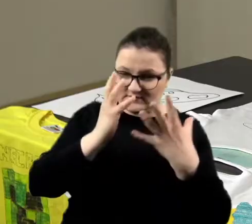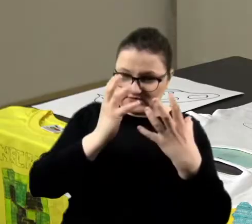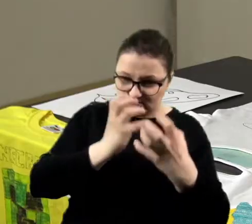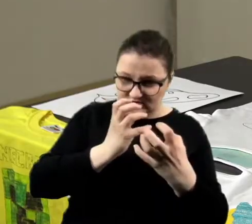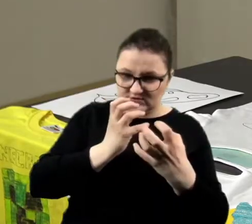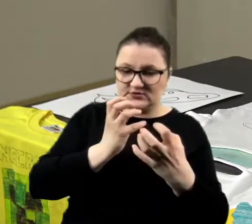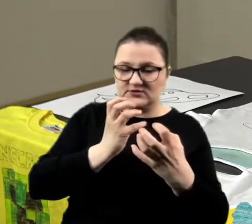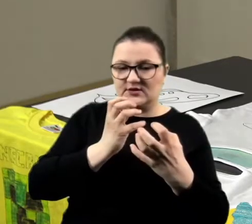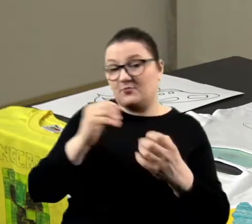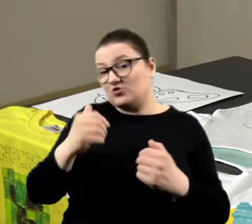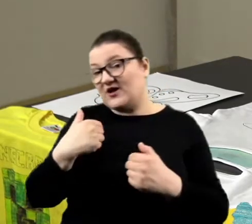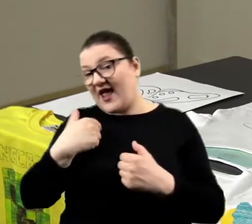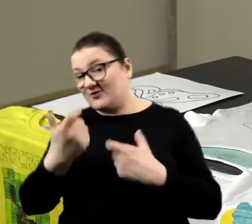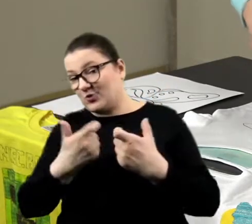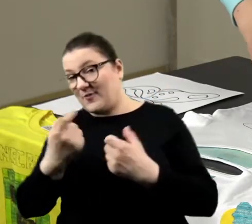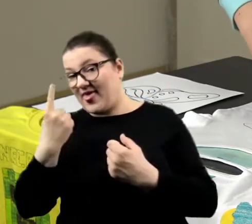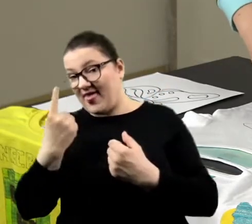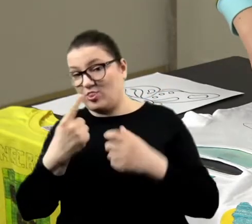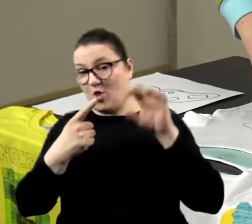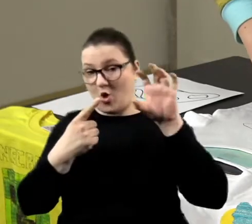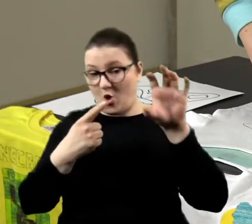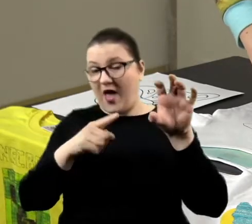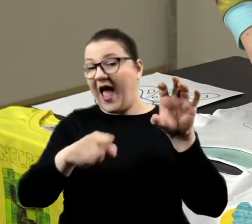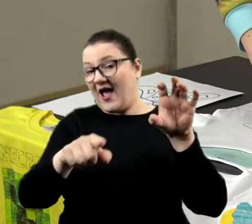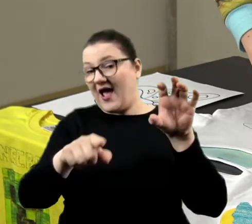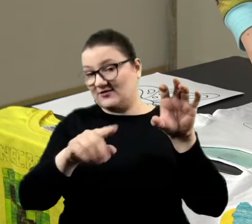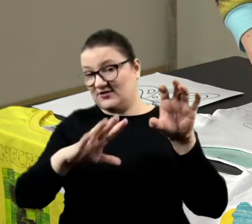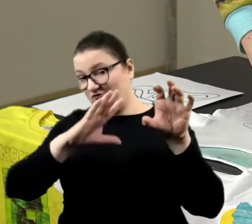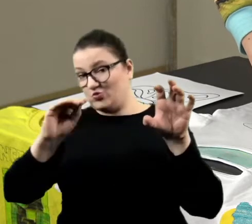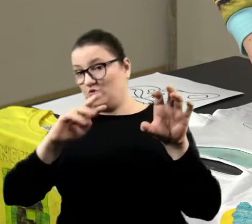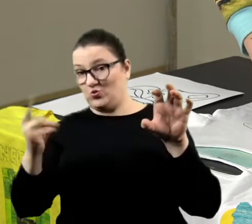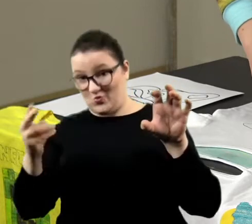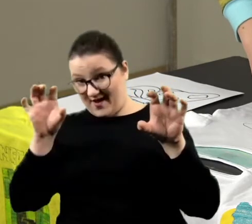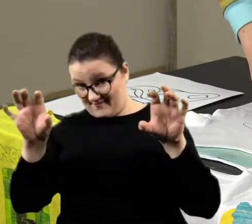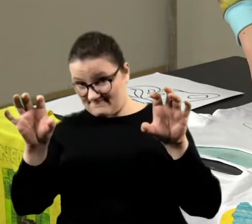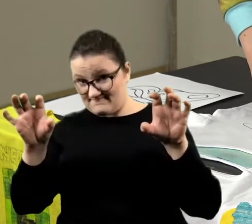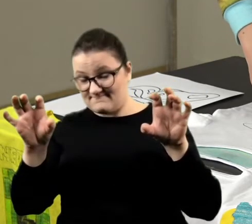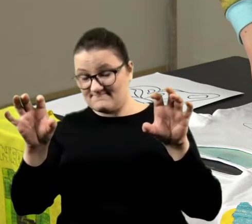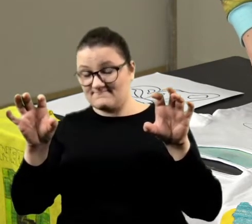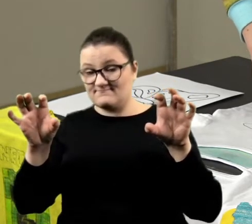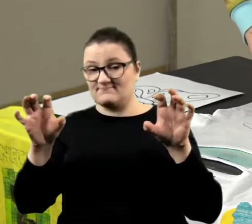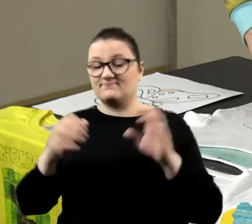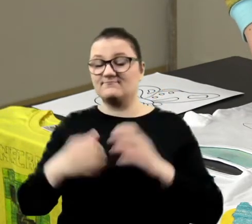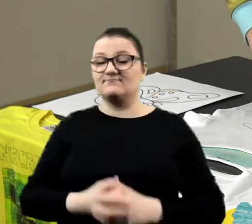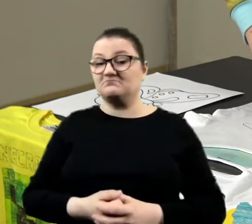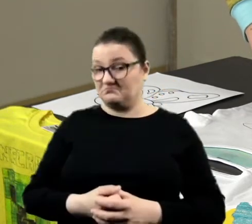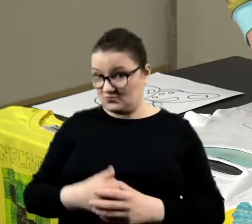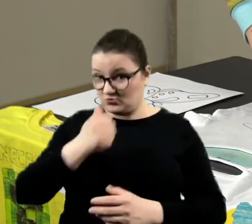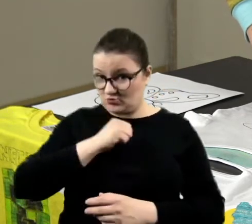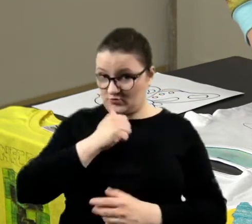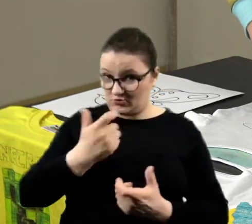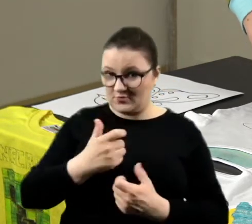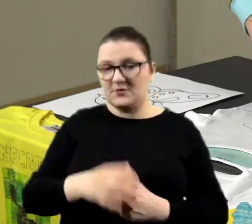Tutaj może ja zrobię jedno skrzydełko, a Ty zrobisz wtedy drugie na wzór tego, co? Spróbujemy w ten sposób,